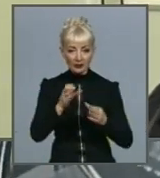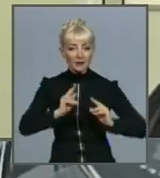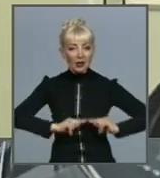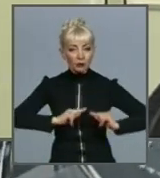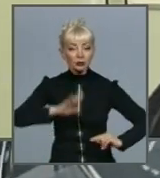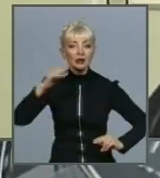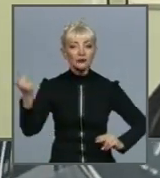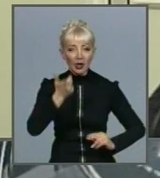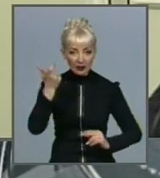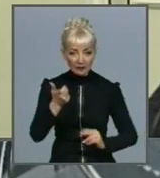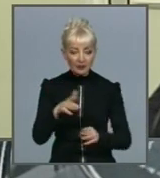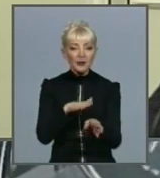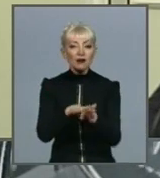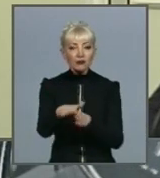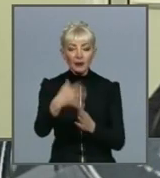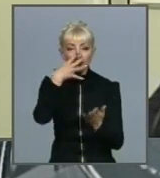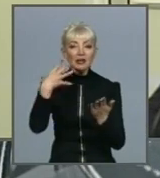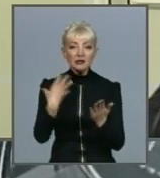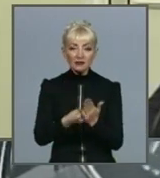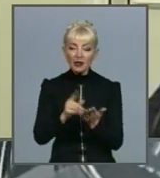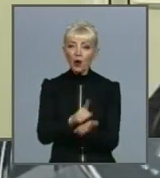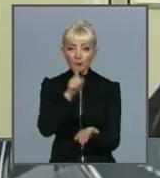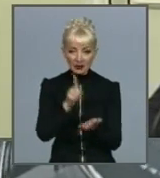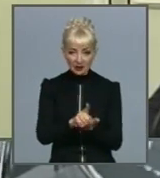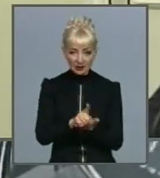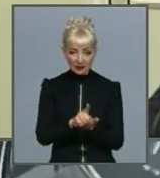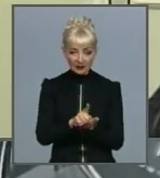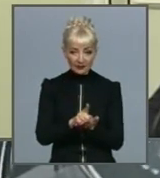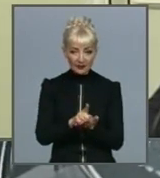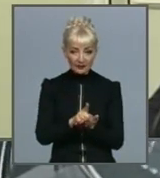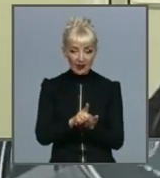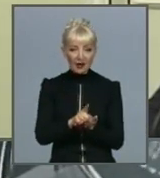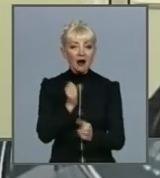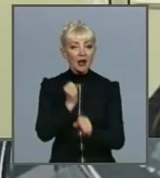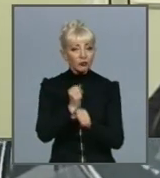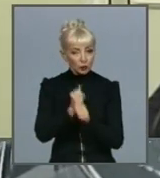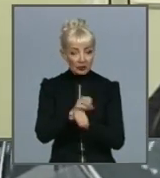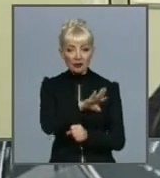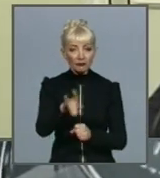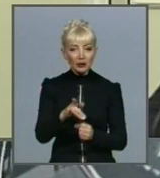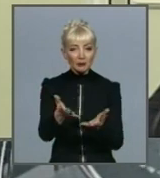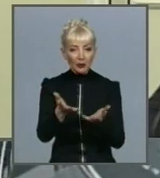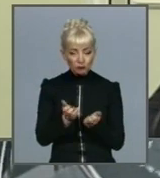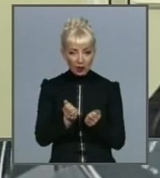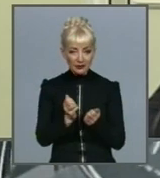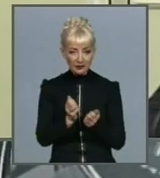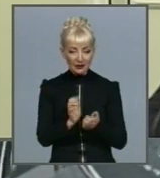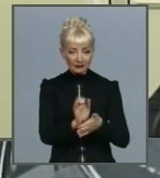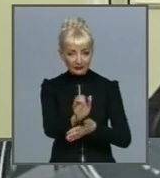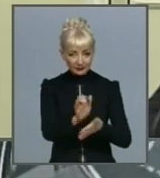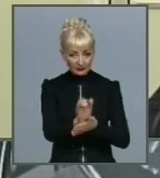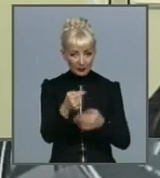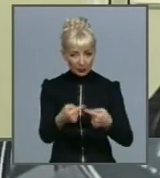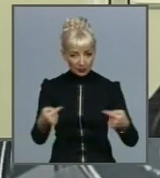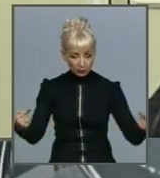обов'язкові, працює, ви отримаєте продукцію, ви її реалізовуєте, потім